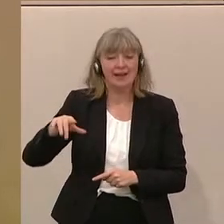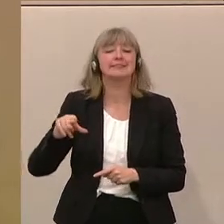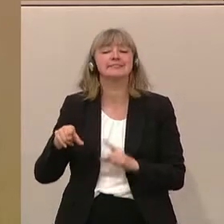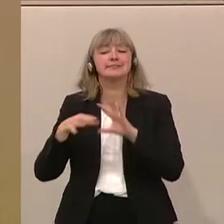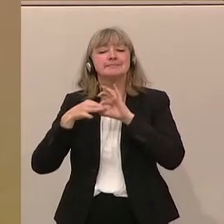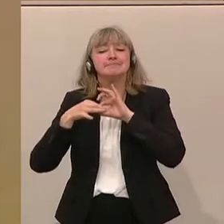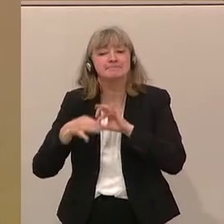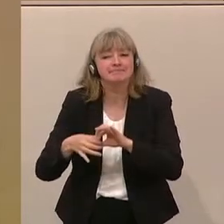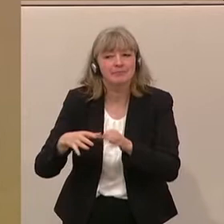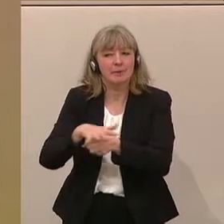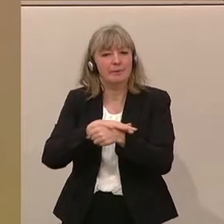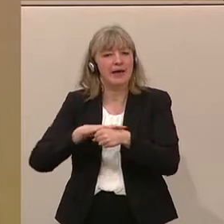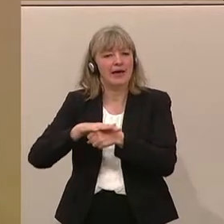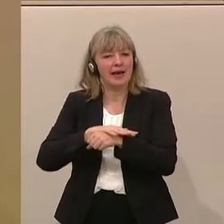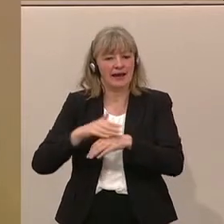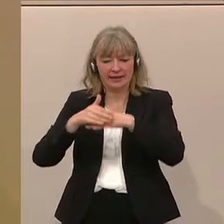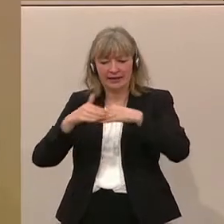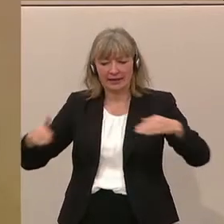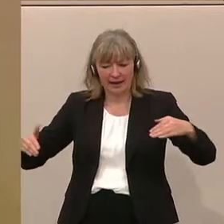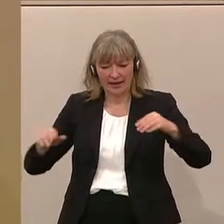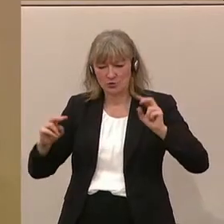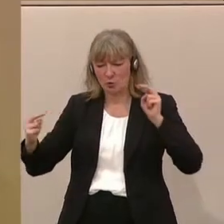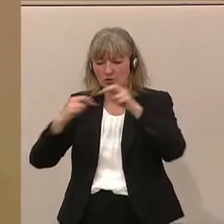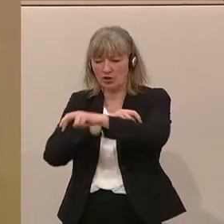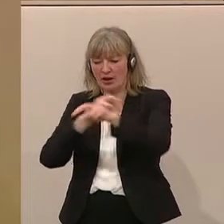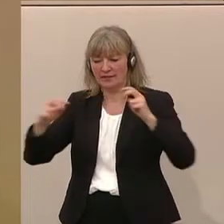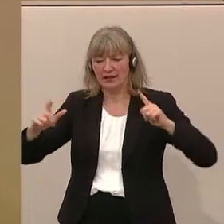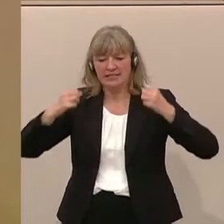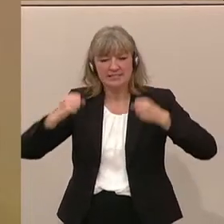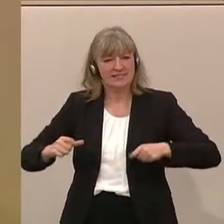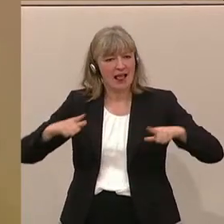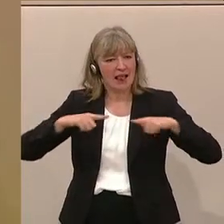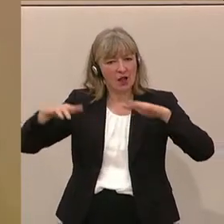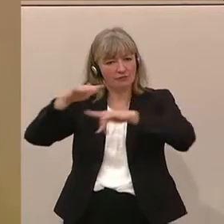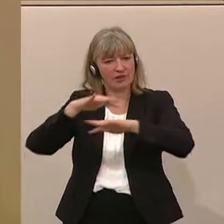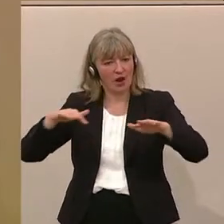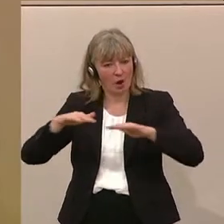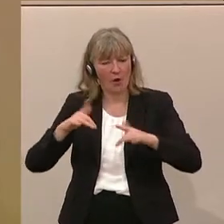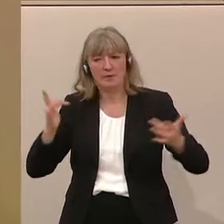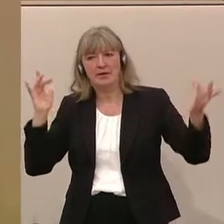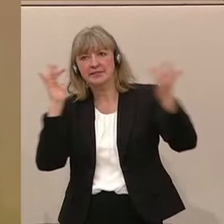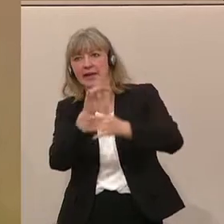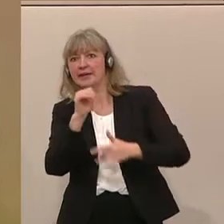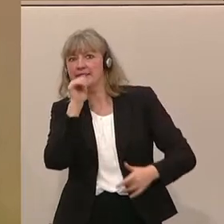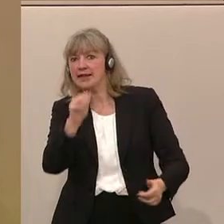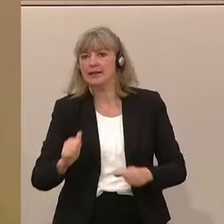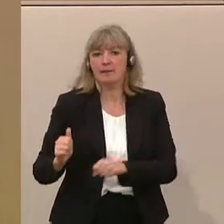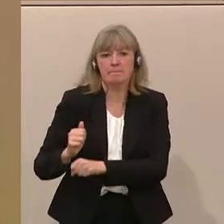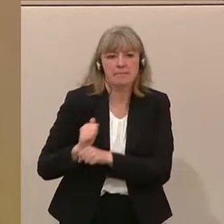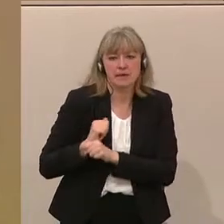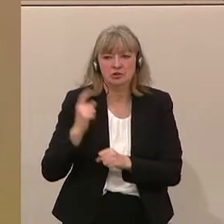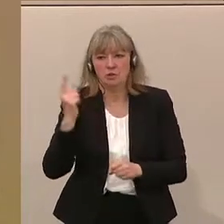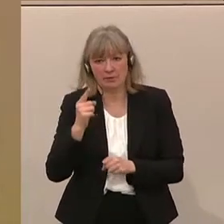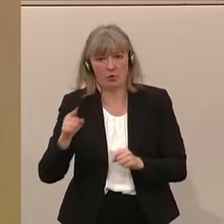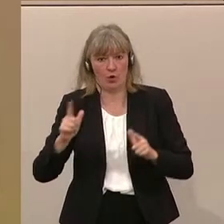Zusammenhang im Bereich der grenzüberschreitenden Sicherung des Luftraums gegen nicht-militärische Bedrohung aus der